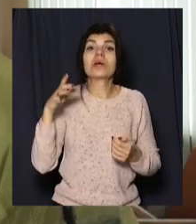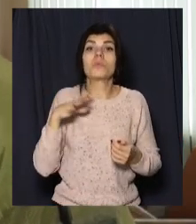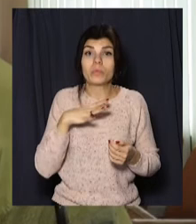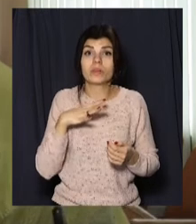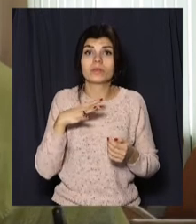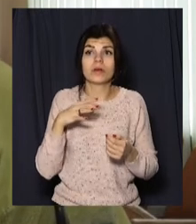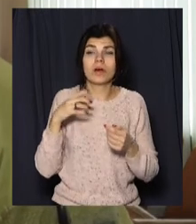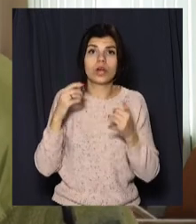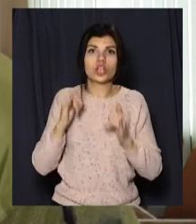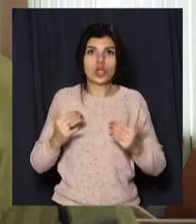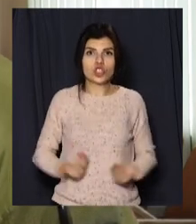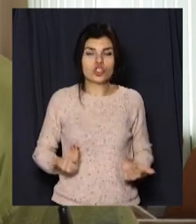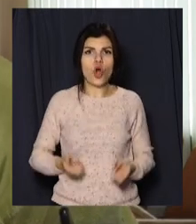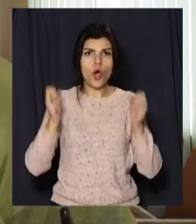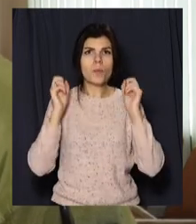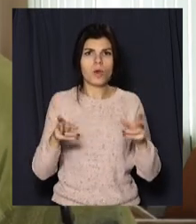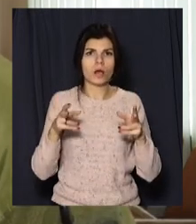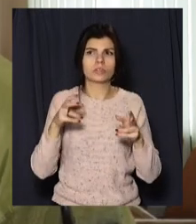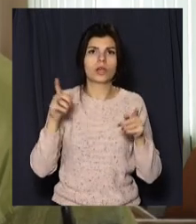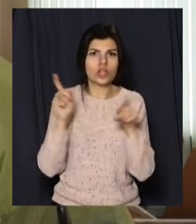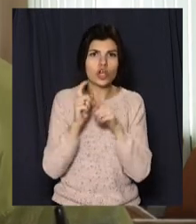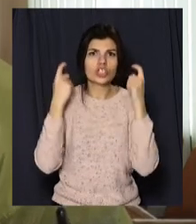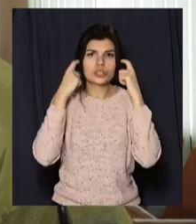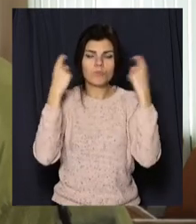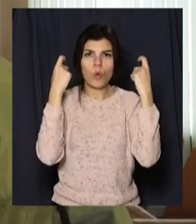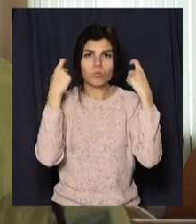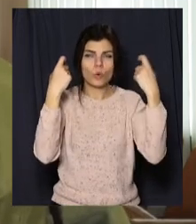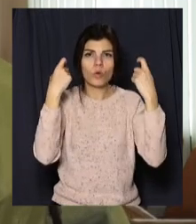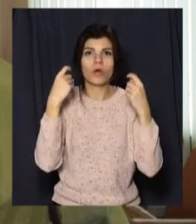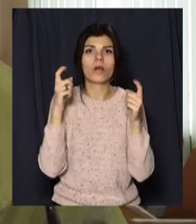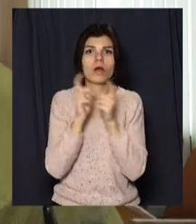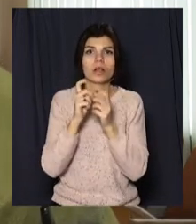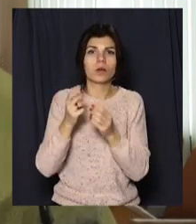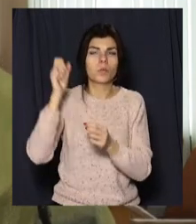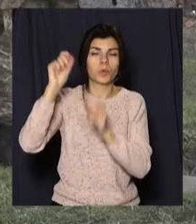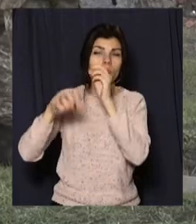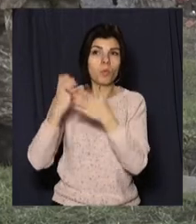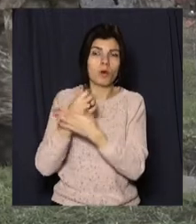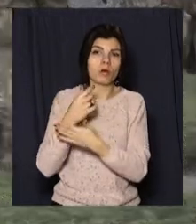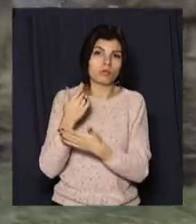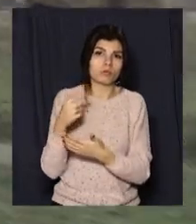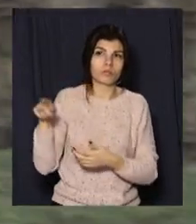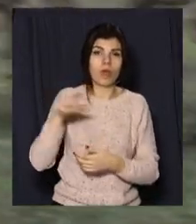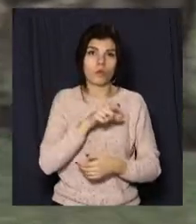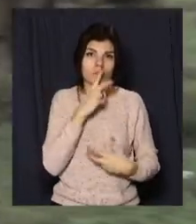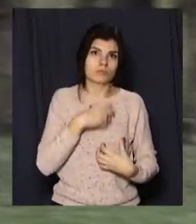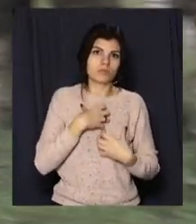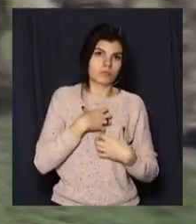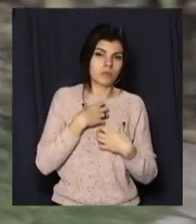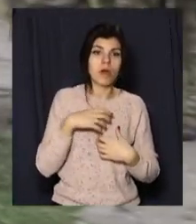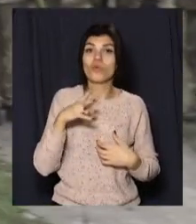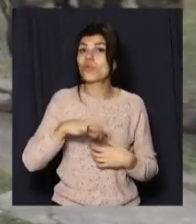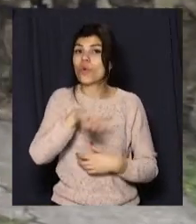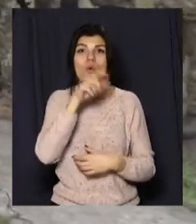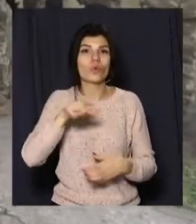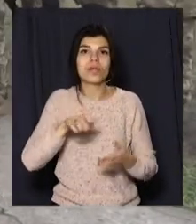загрозами для життя, які також супроводжуються такими ж дуже схожими світловибуховими ефектами. Мирне населення навряд чи зрозуміє,